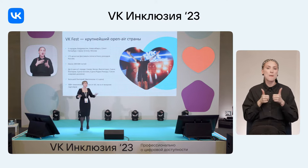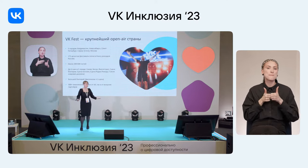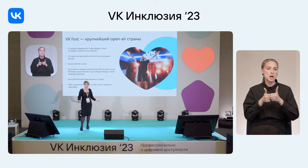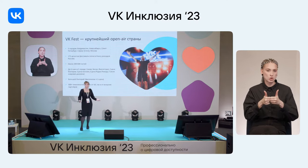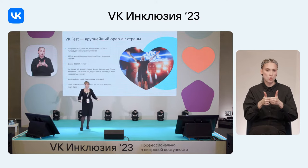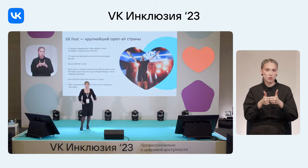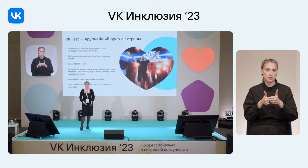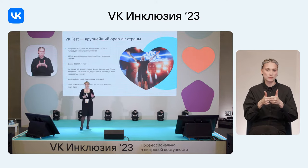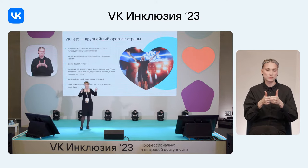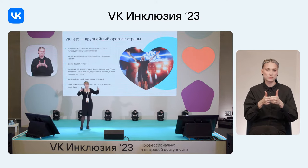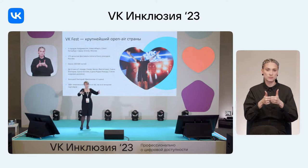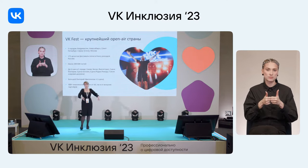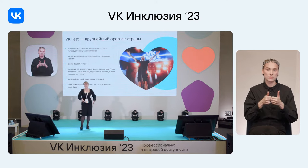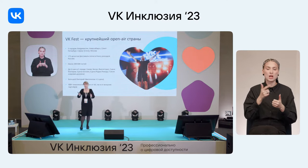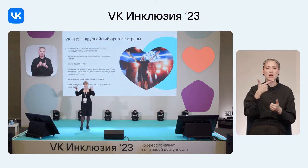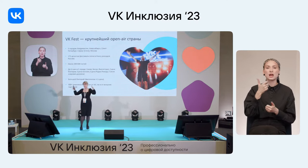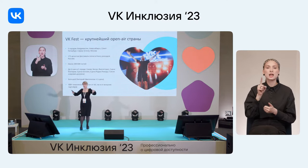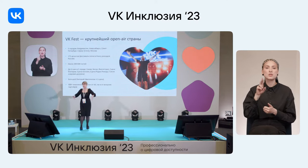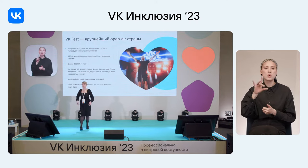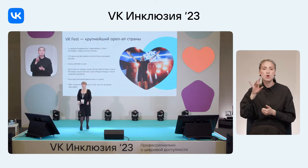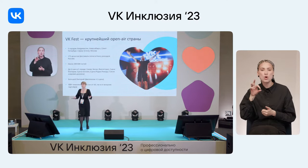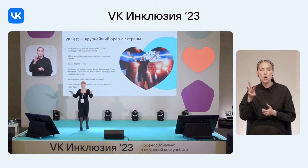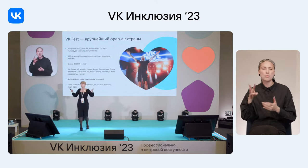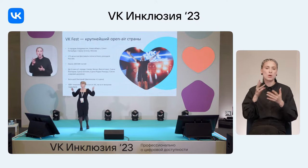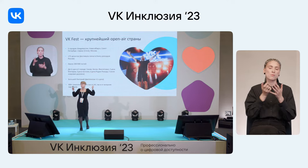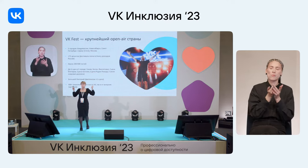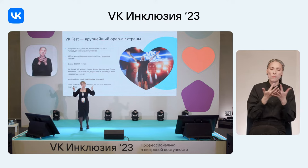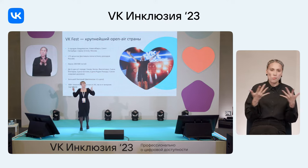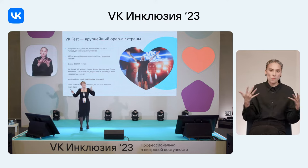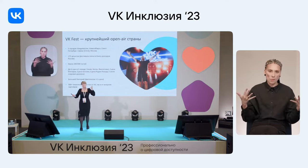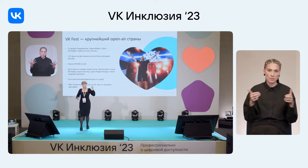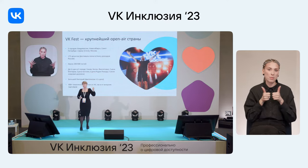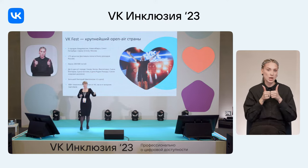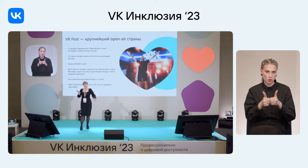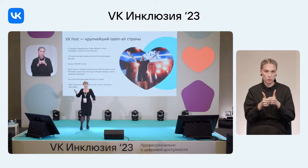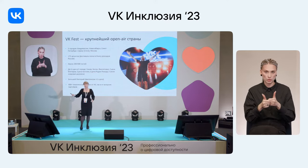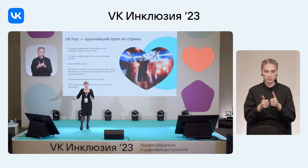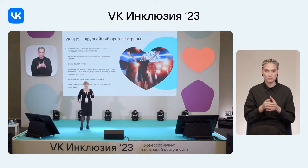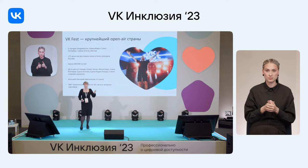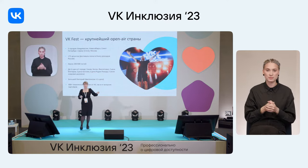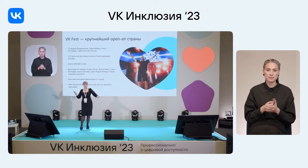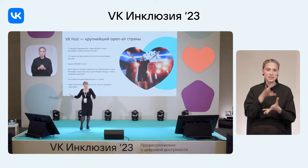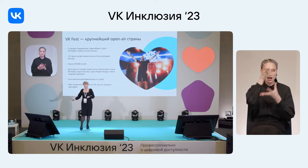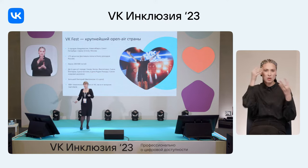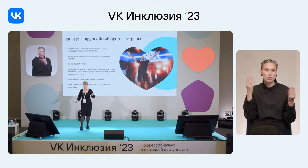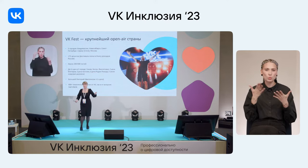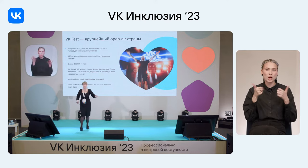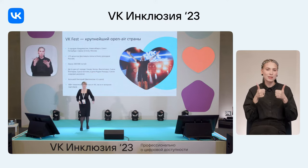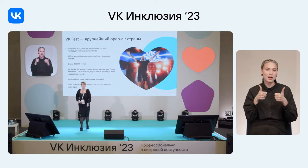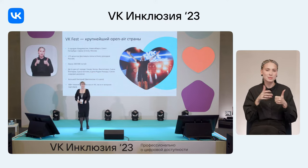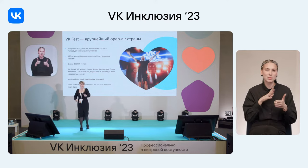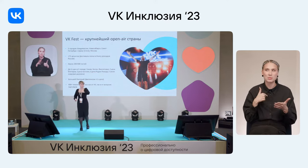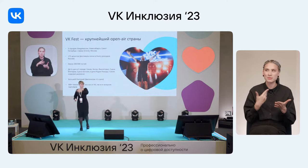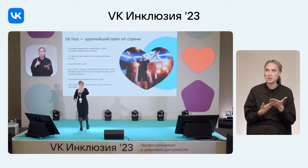ну, фактически коммерческих. Газпром, Синерджетик. Забыла кого-то классного, который у меня тоже был в